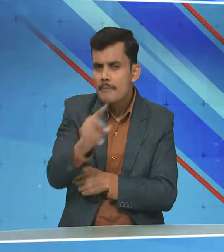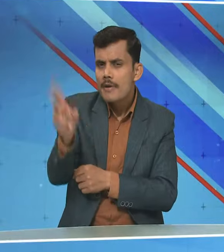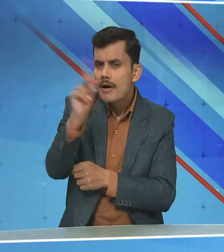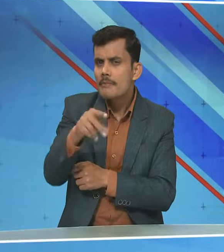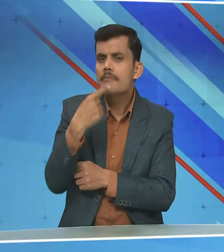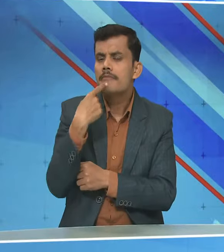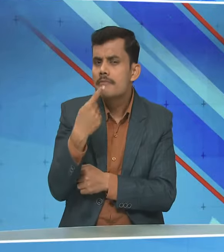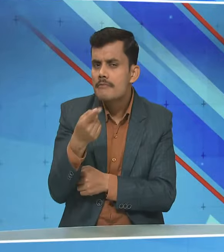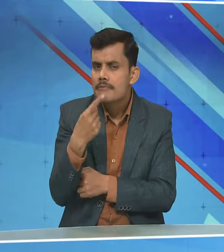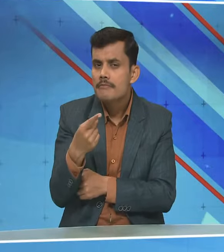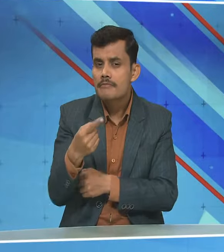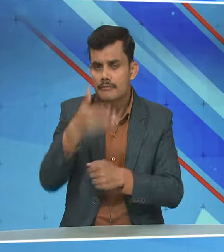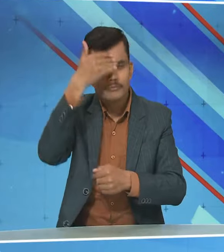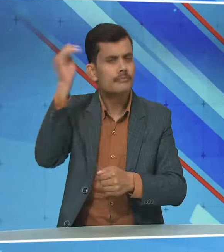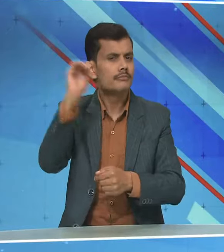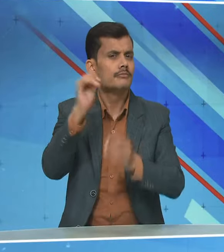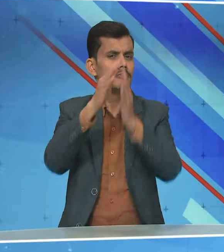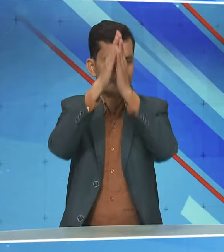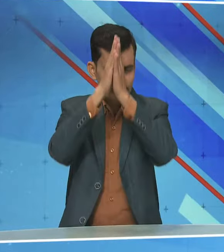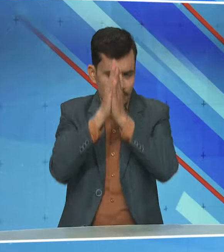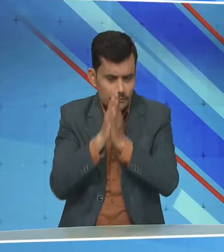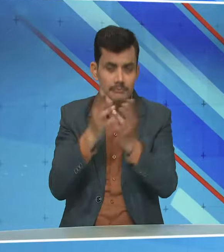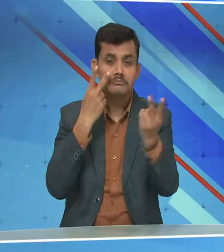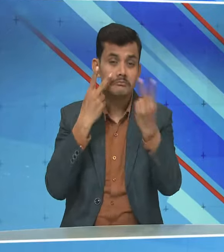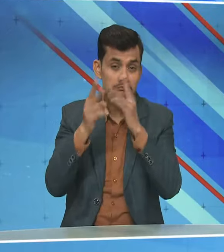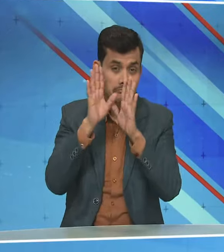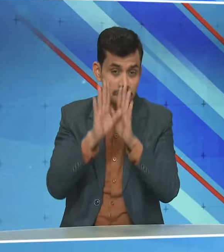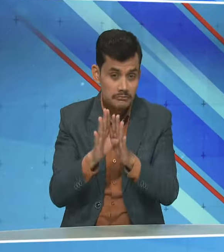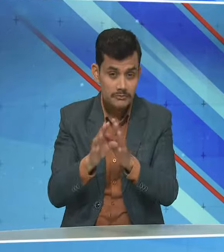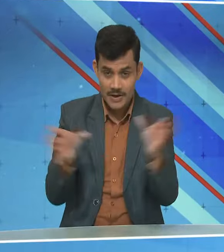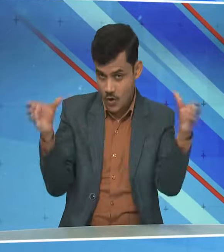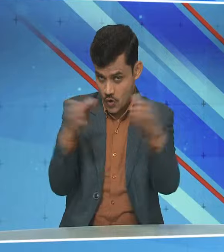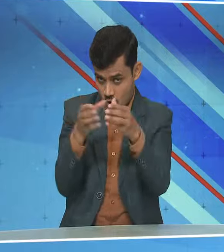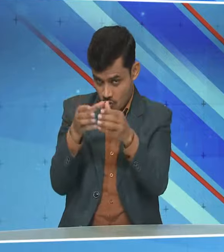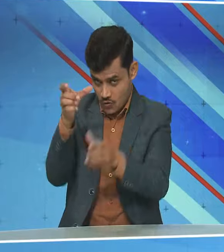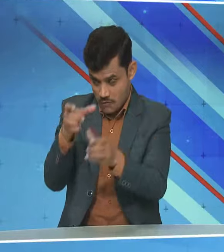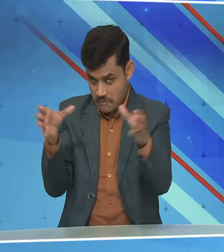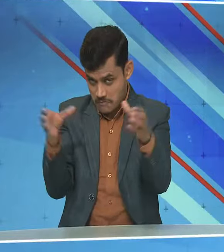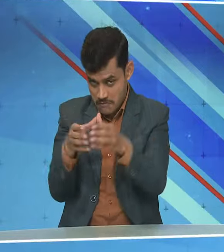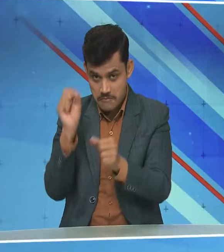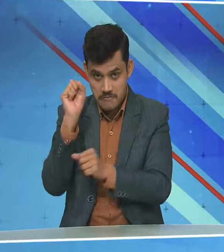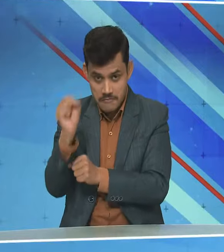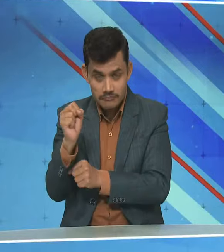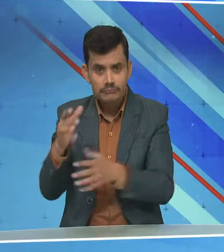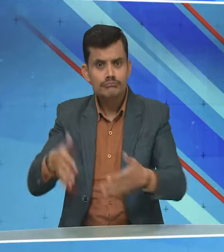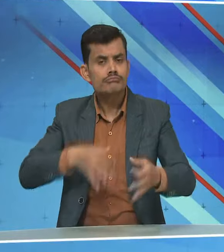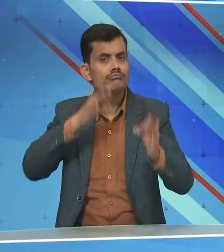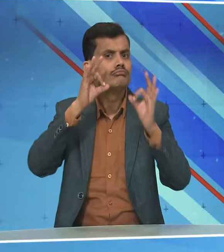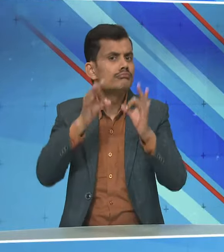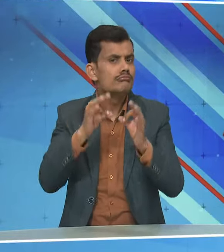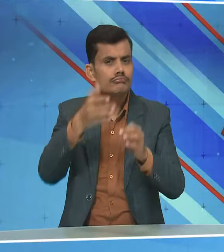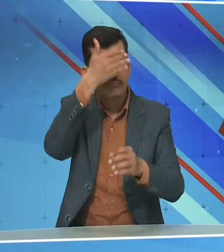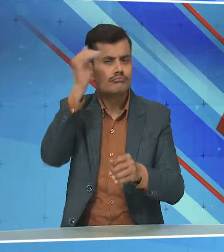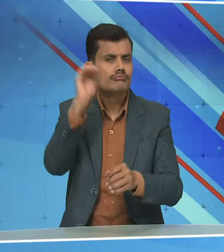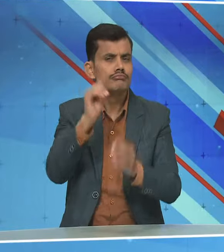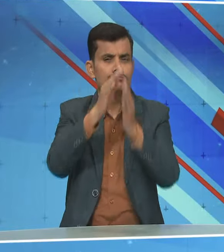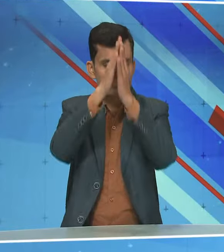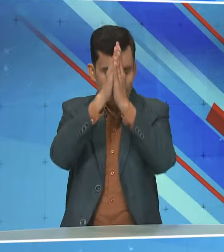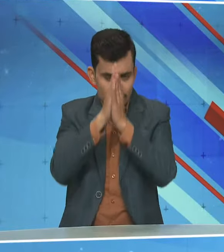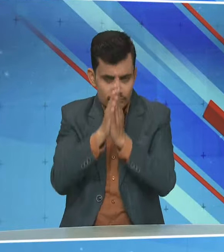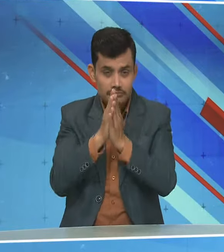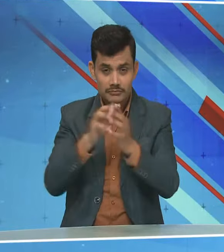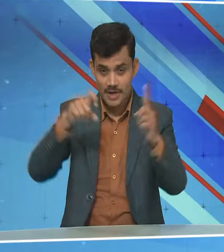कर रहे बाबा विश्वनात के दर्सन का जो जितने भी ग्रूप आए हैं इनके लिए खास है कि बाबा विश्वनात का दर्सन